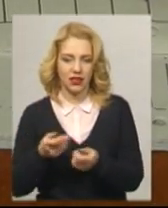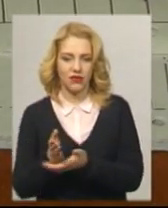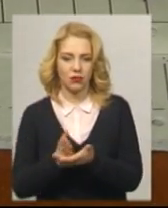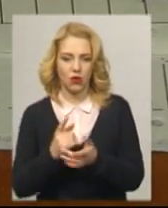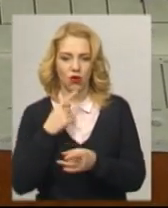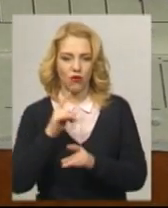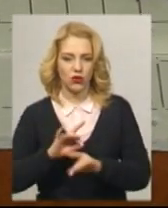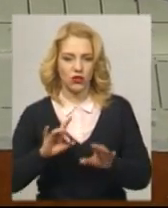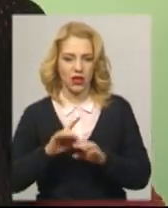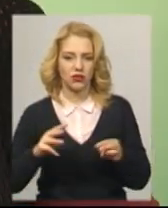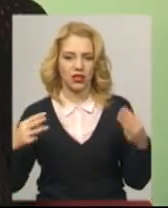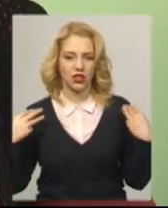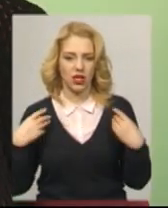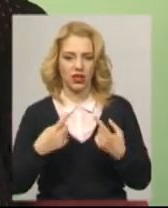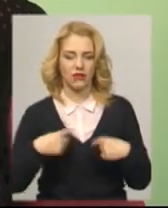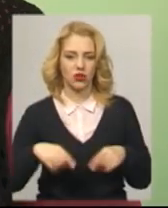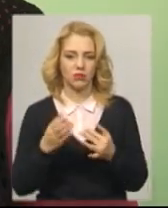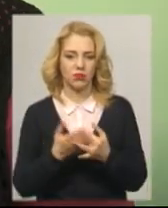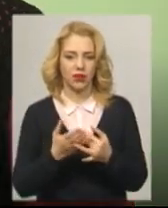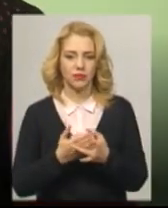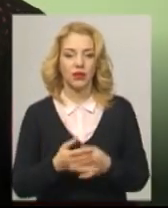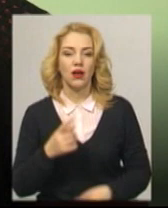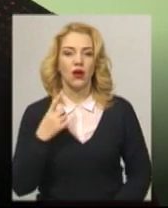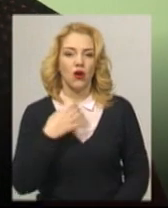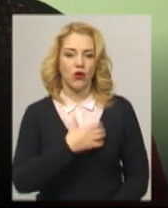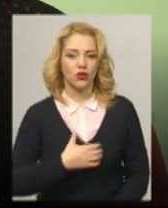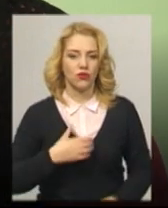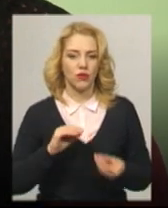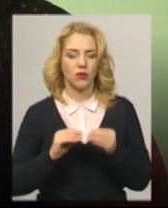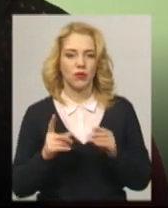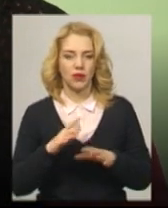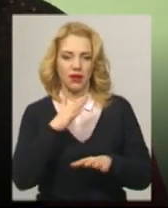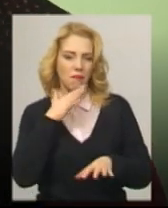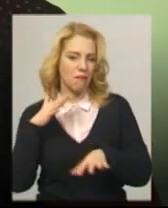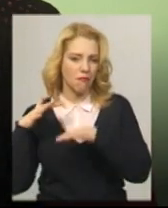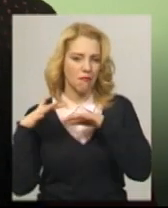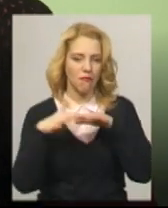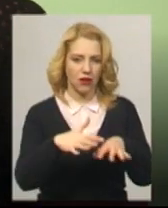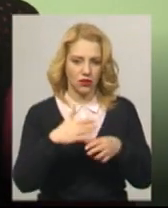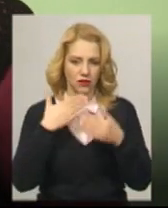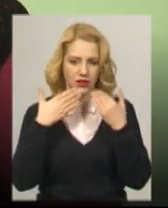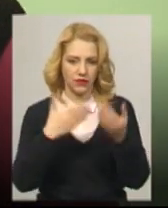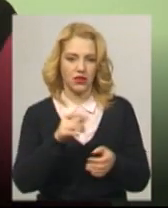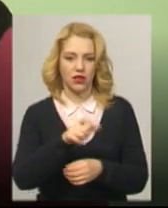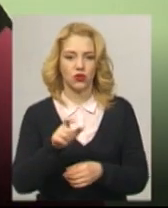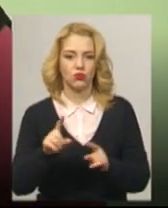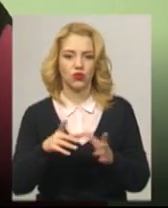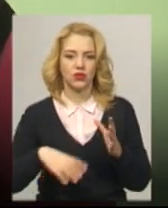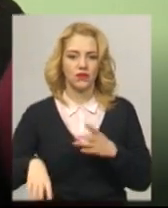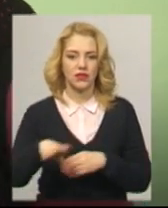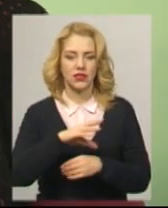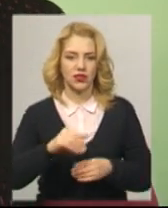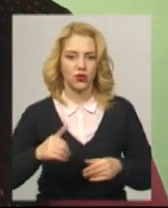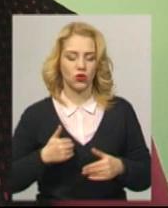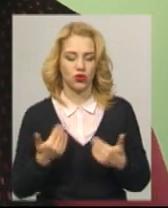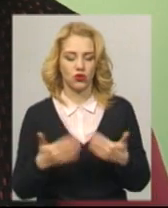Пільг Тетяна Федосєєва. Основна проблема, яка на сьогодні є, це масове звернення людей, оскільки всі хочуть вже отримати